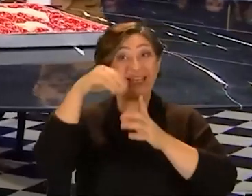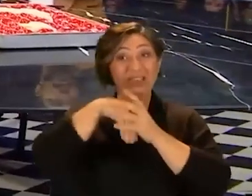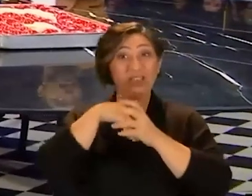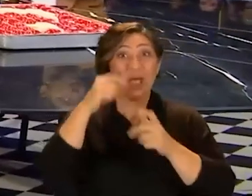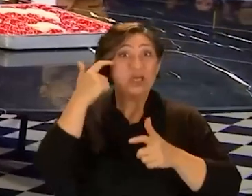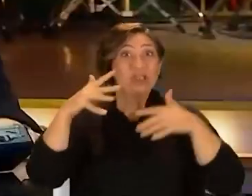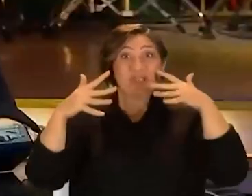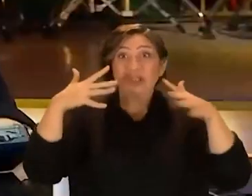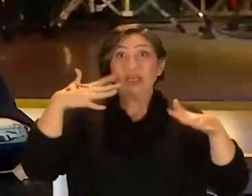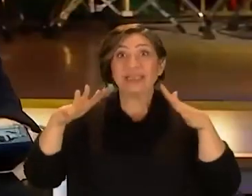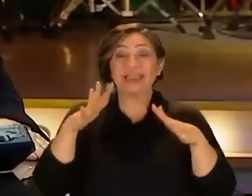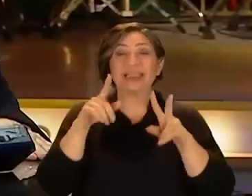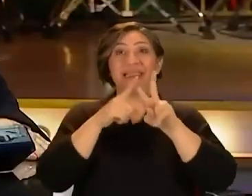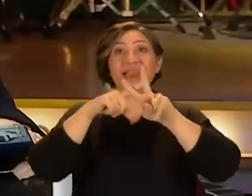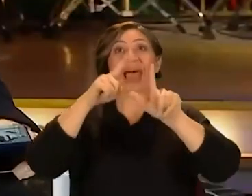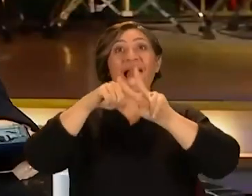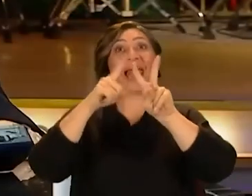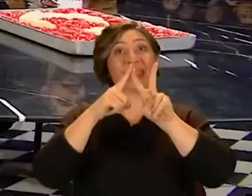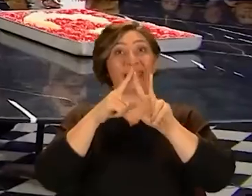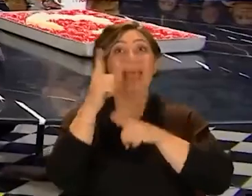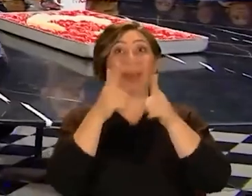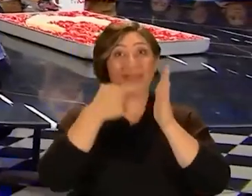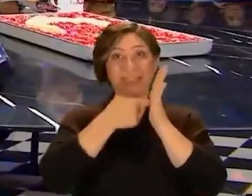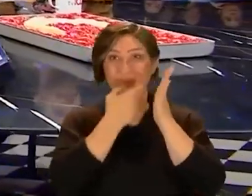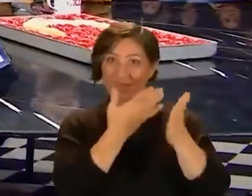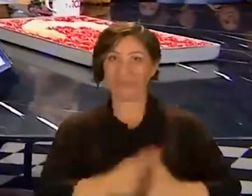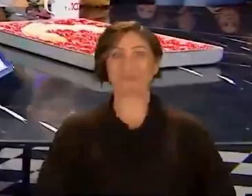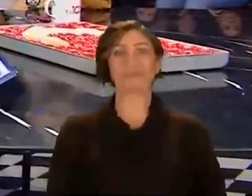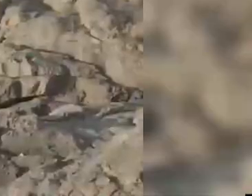şaşıracaksınız tabi ki Nalan klibin ismi görelim.